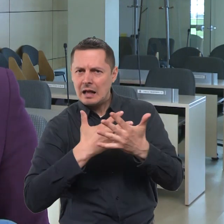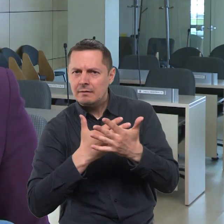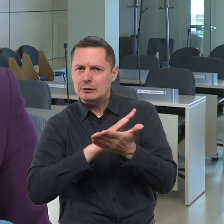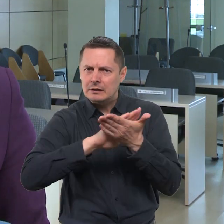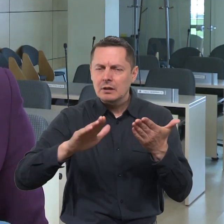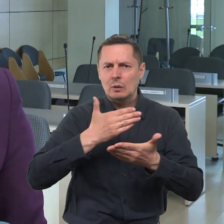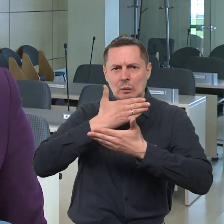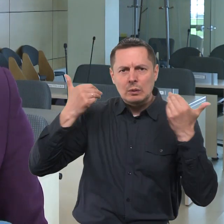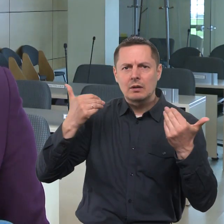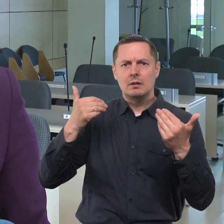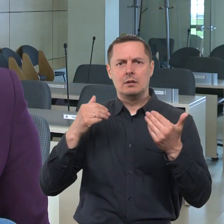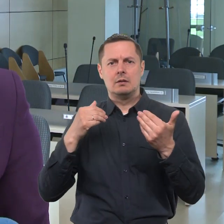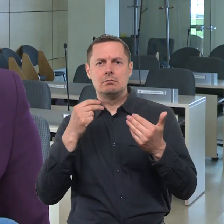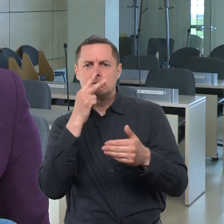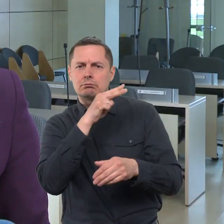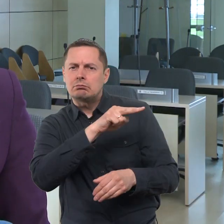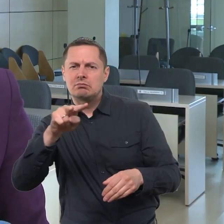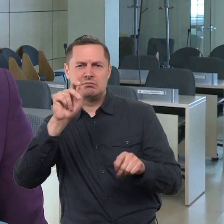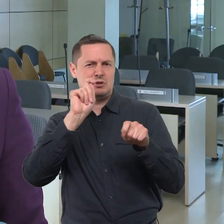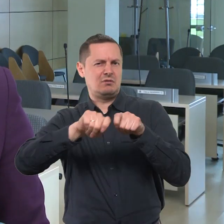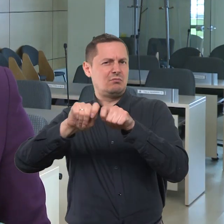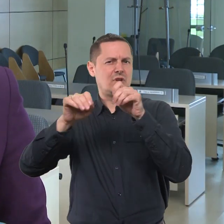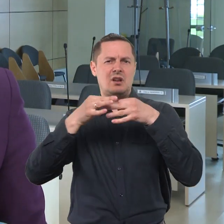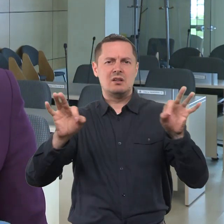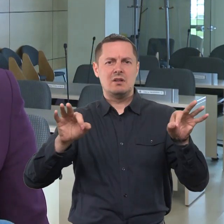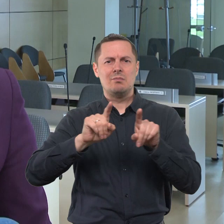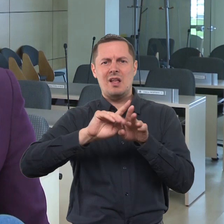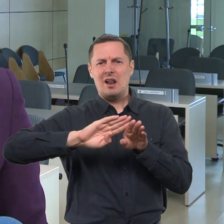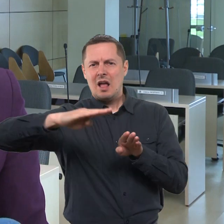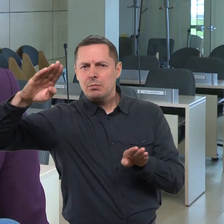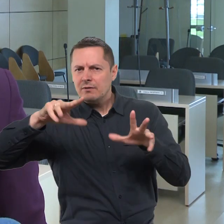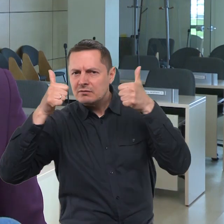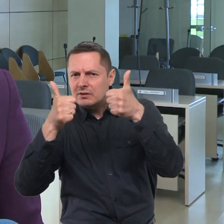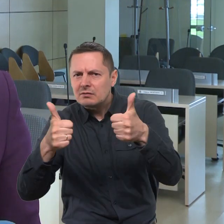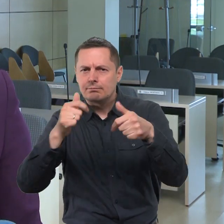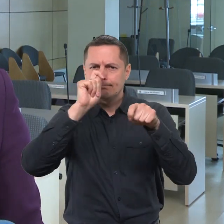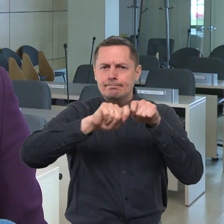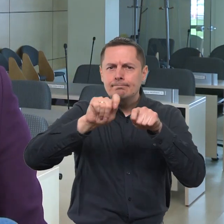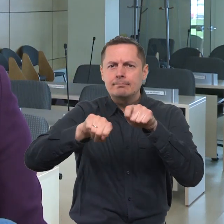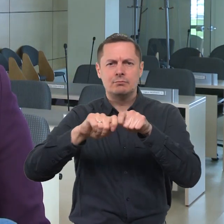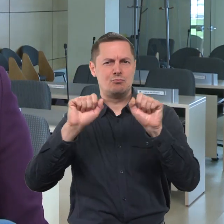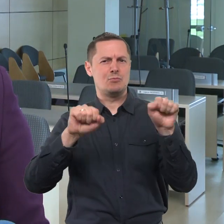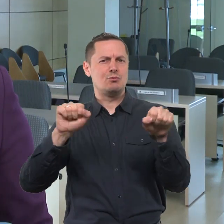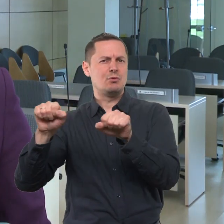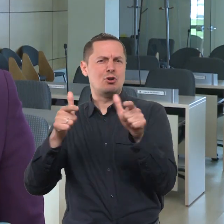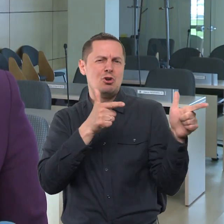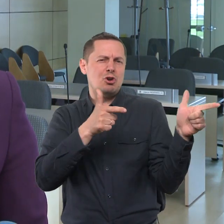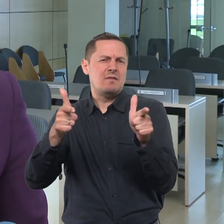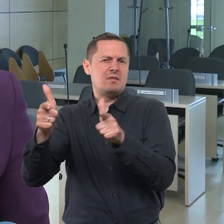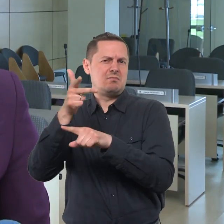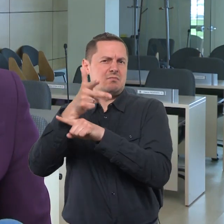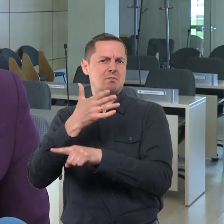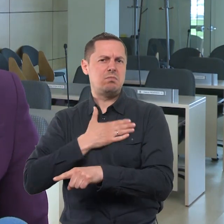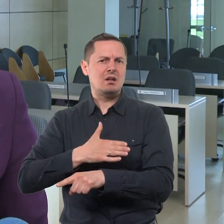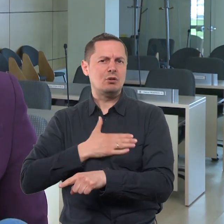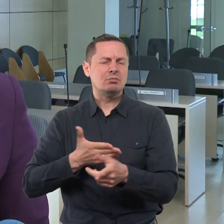kontrolę. Tai reiškia, kad su tom kamerom yra lygi taip pat fiksuojama gatvį priežiūrų, yra gatvį švarą, šali gatvį, laiptų, ten, kur yra matomas